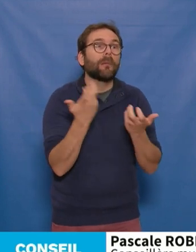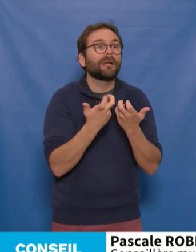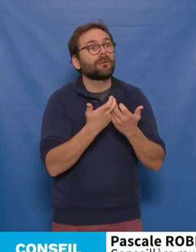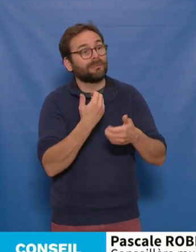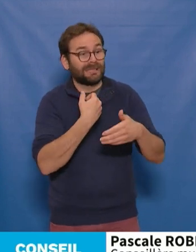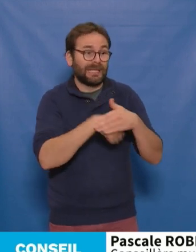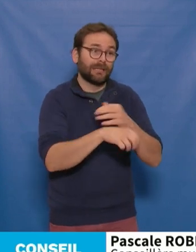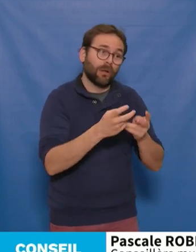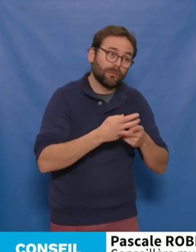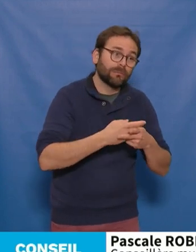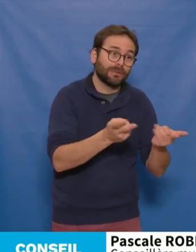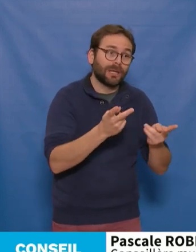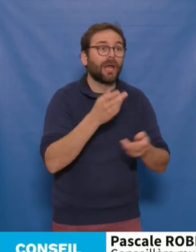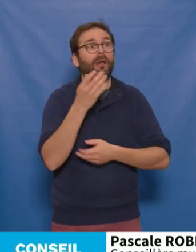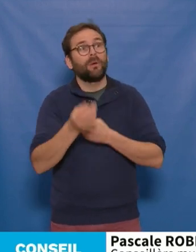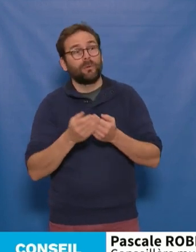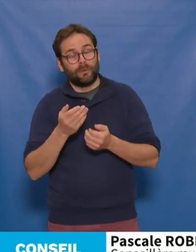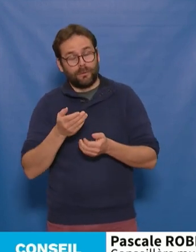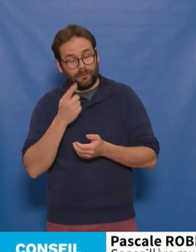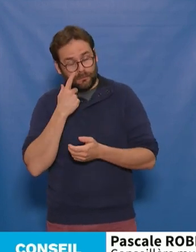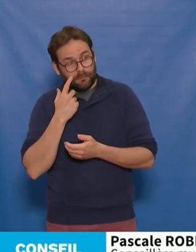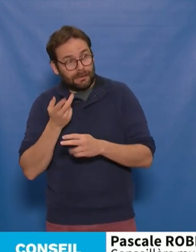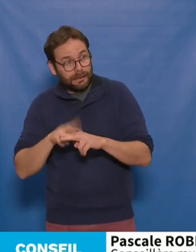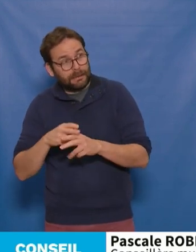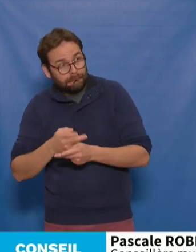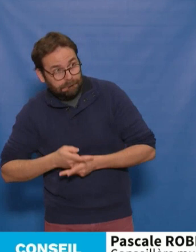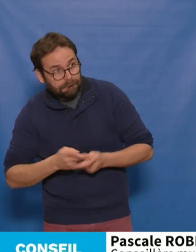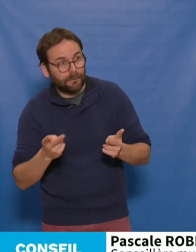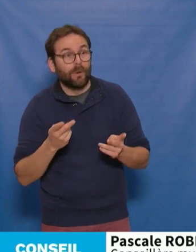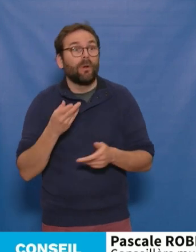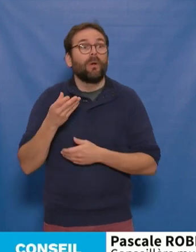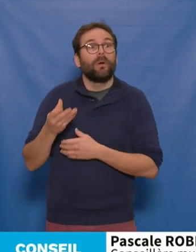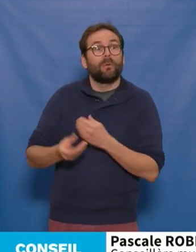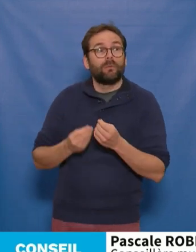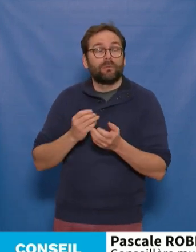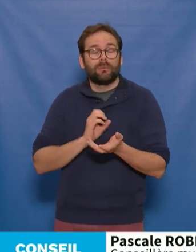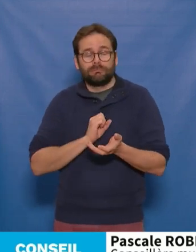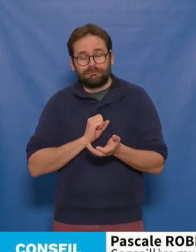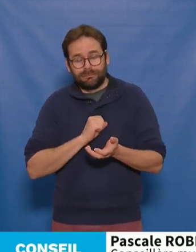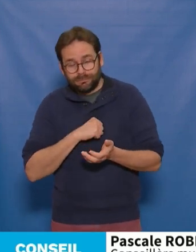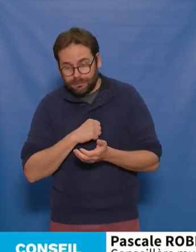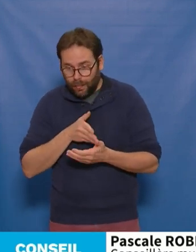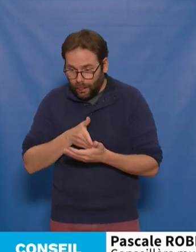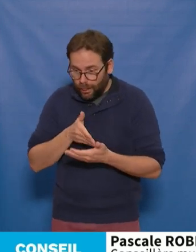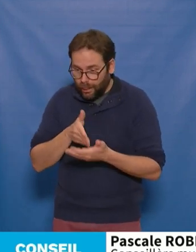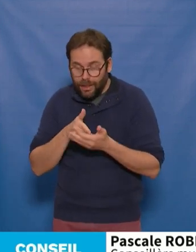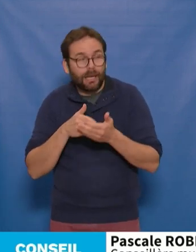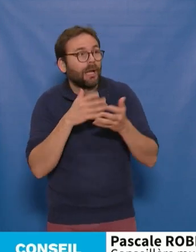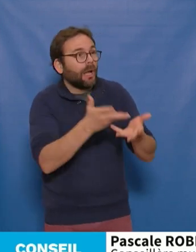pleurer un décès, chercher du réconfort et des solutions lorsqu'ils sont confrontés à des difficultés.